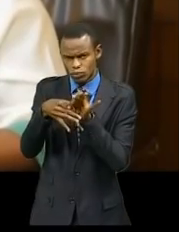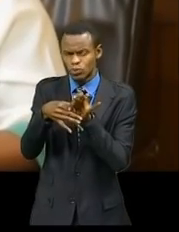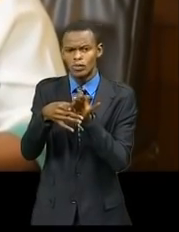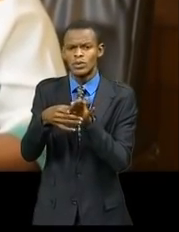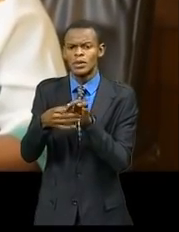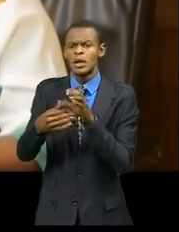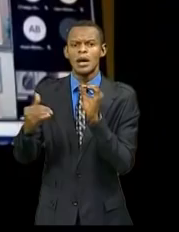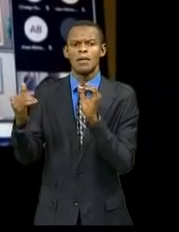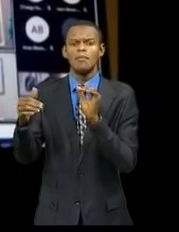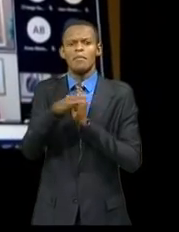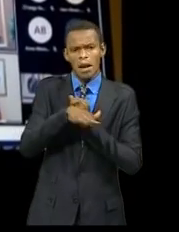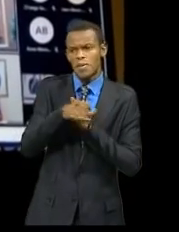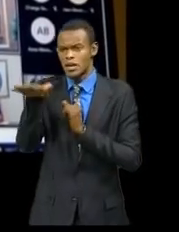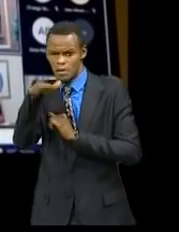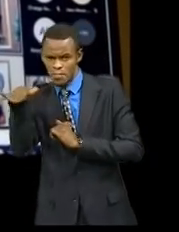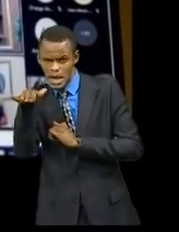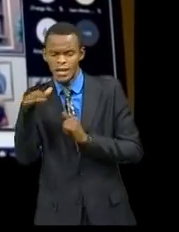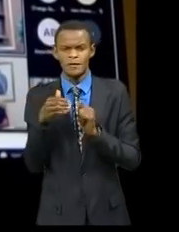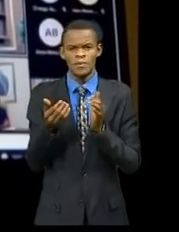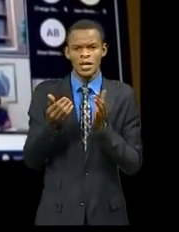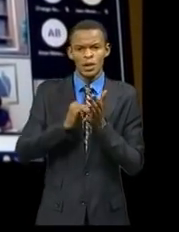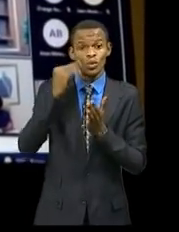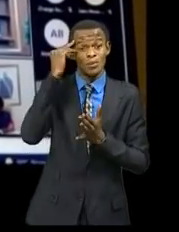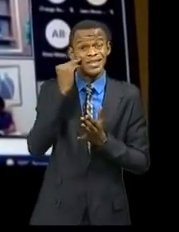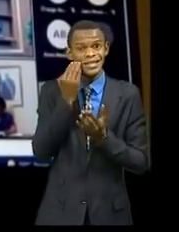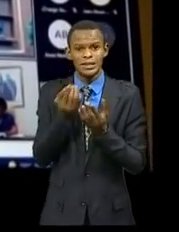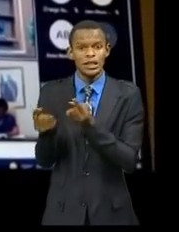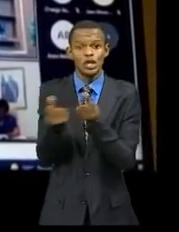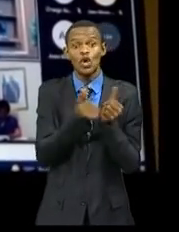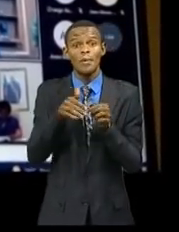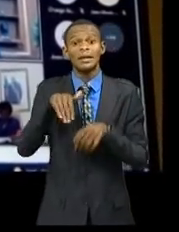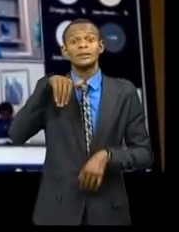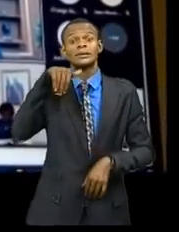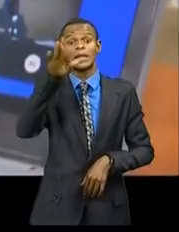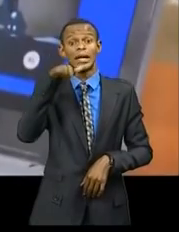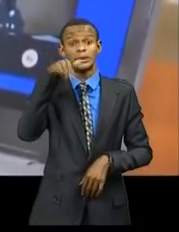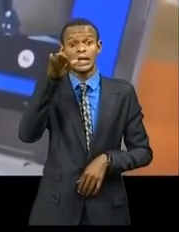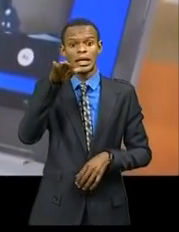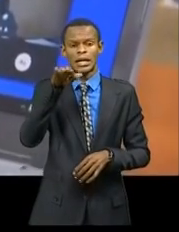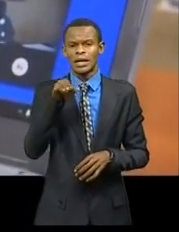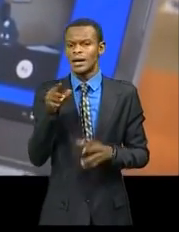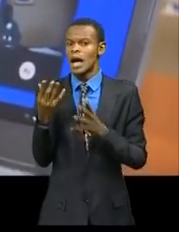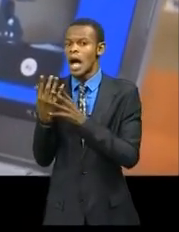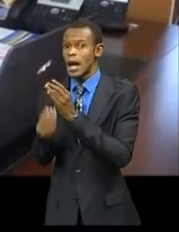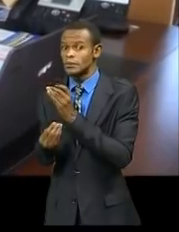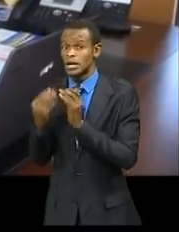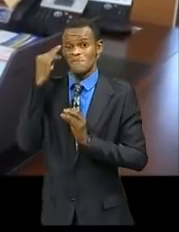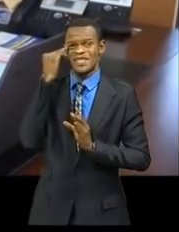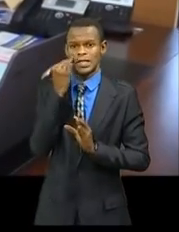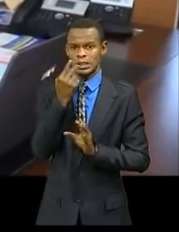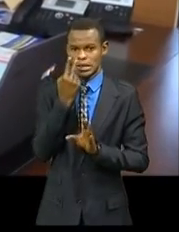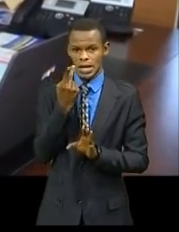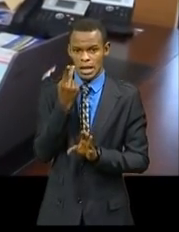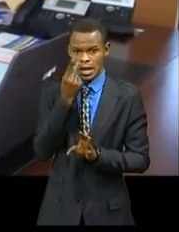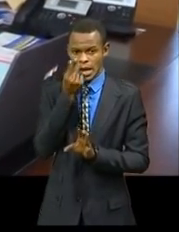Le ministre du Commerce extérieur représenté par son collègue des Hydrocarbures a proposé que la signature